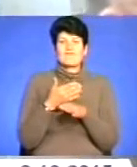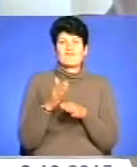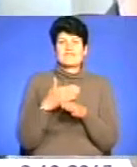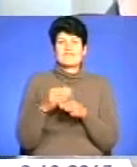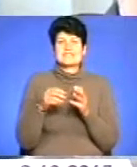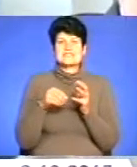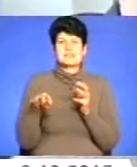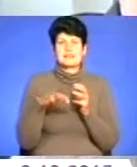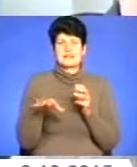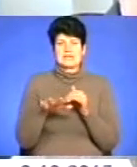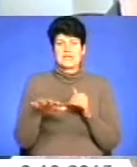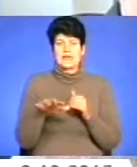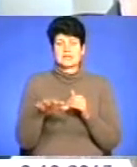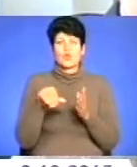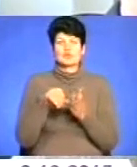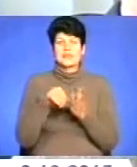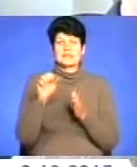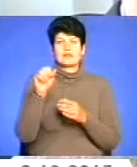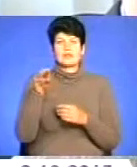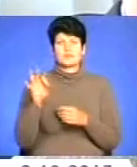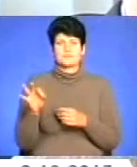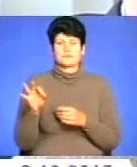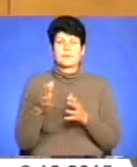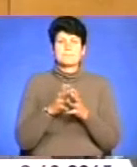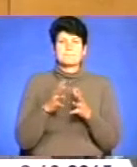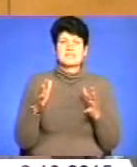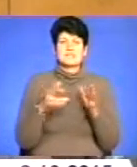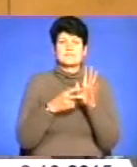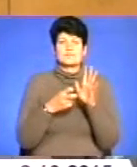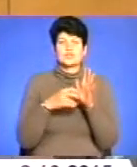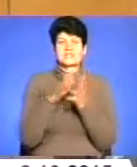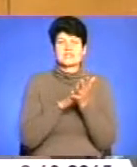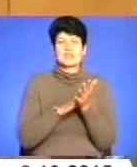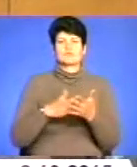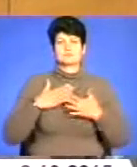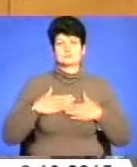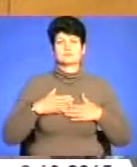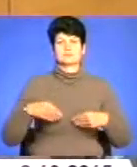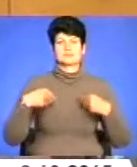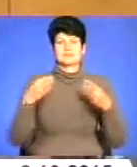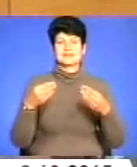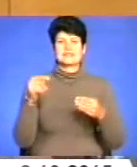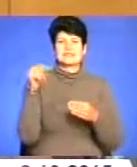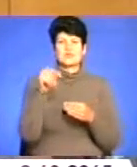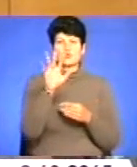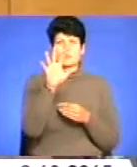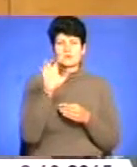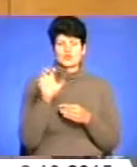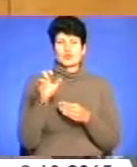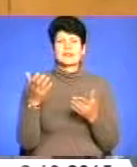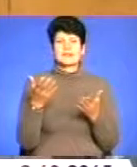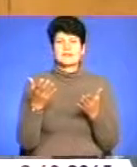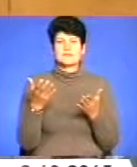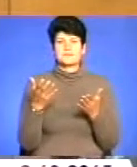земельних ділянок для учасників АТО. Більше 700 заявок ми задовільнили з 1500, котрі